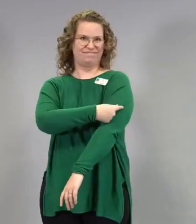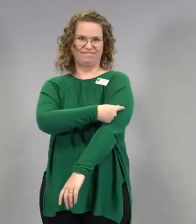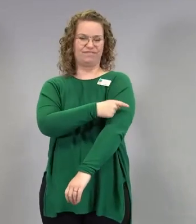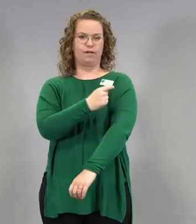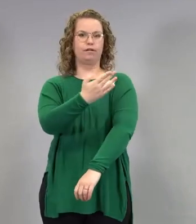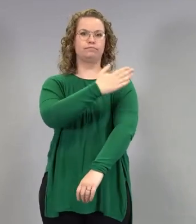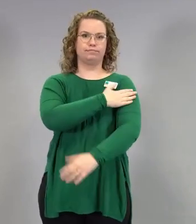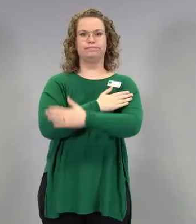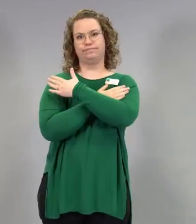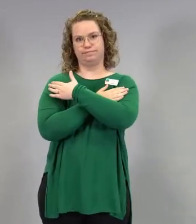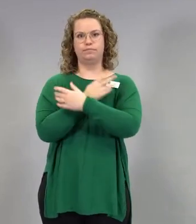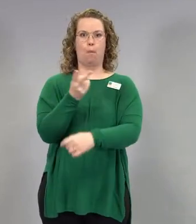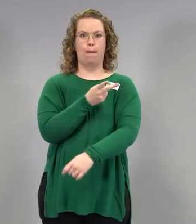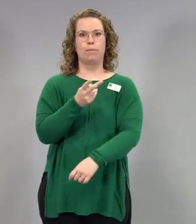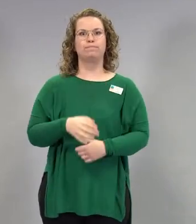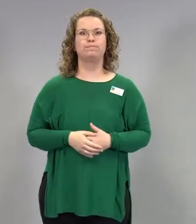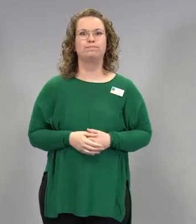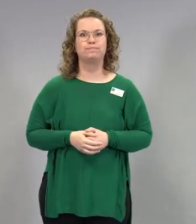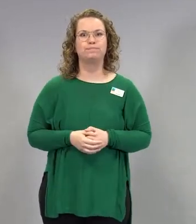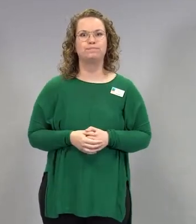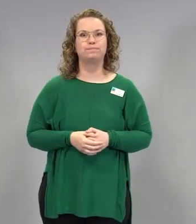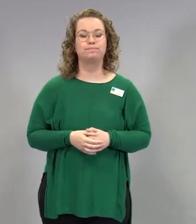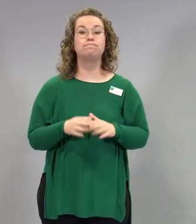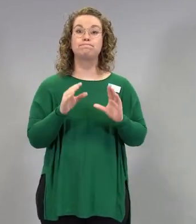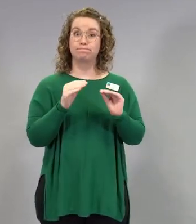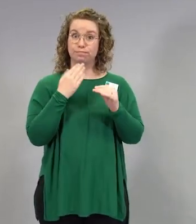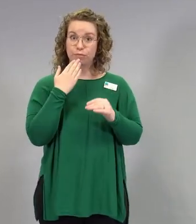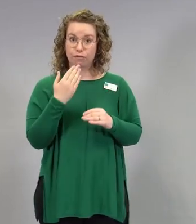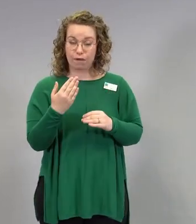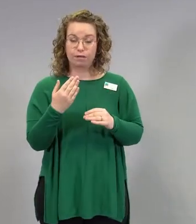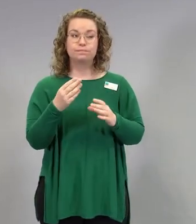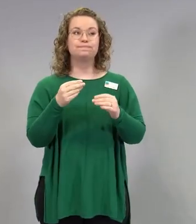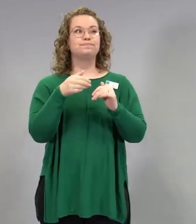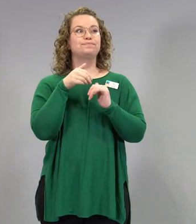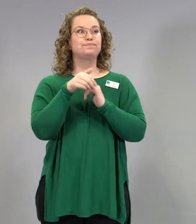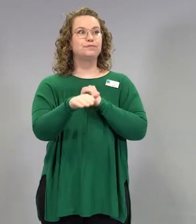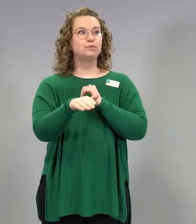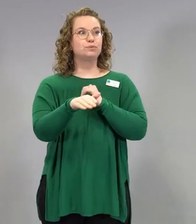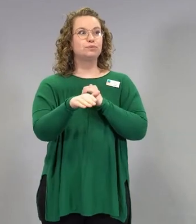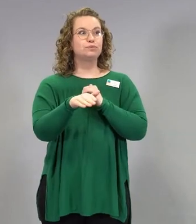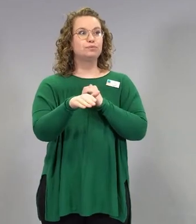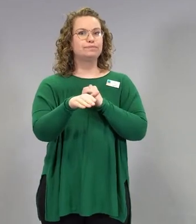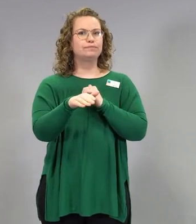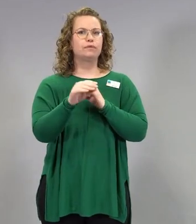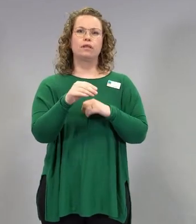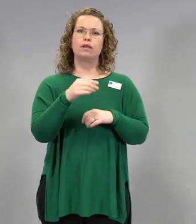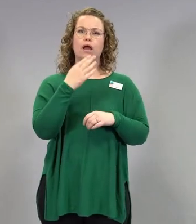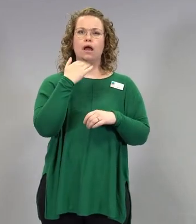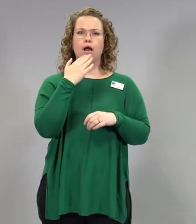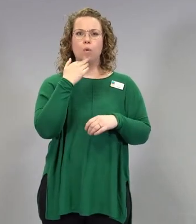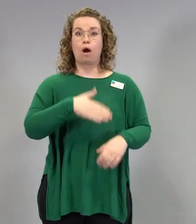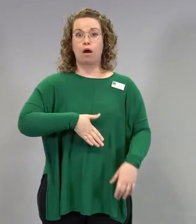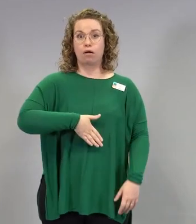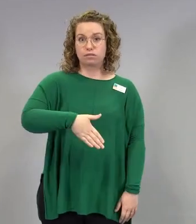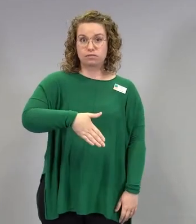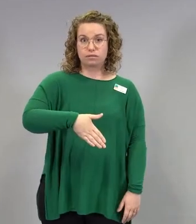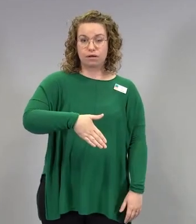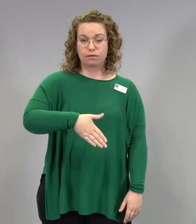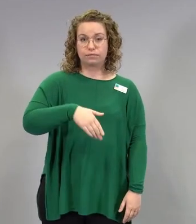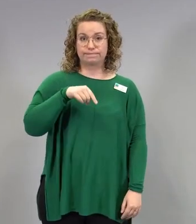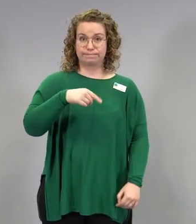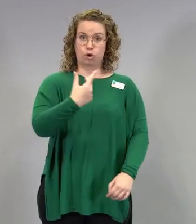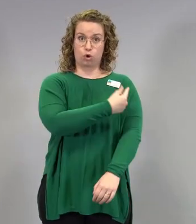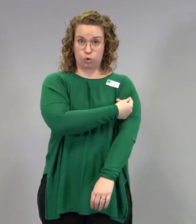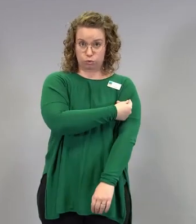käteen. Hyvä. Mennään aiheessa eteenpäin eli raskaana olevien rokottaminen.